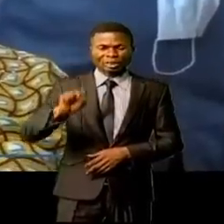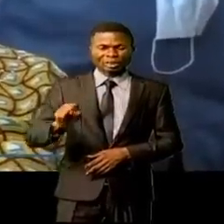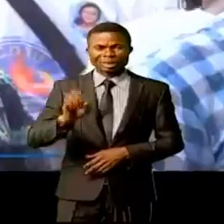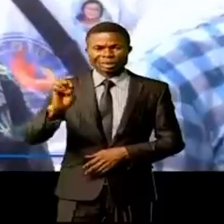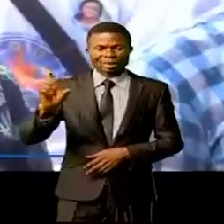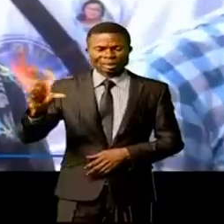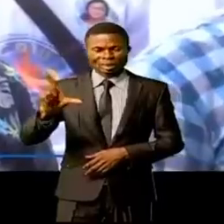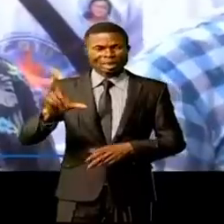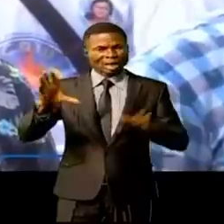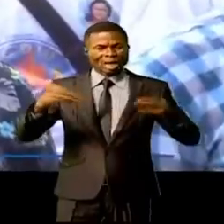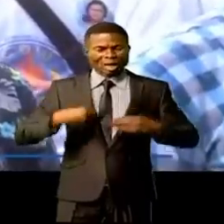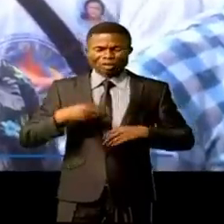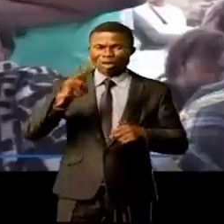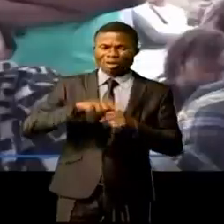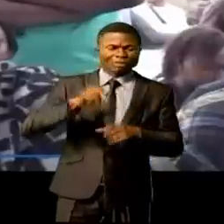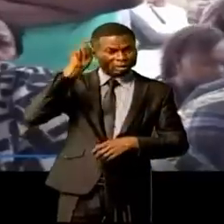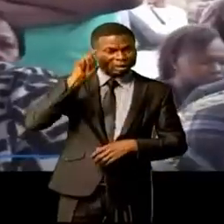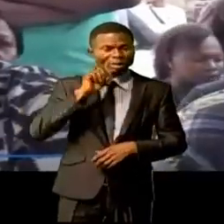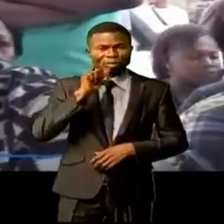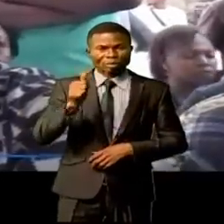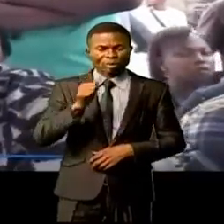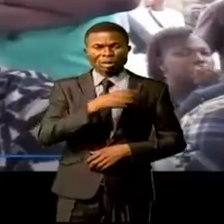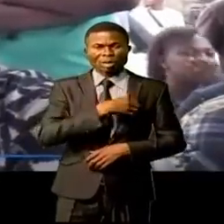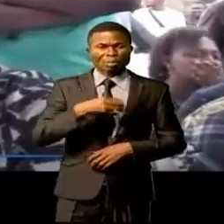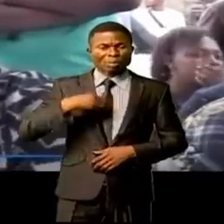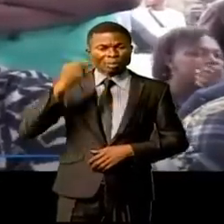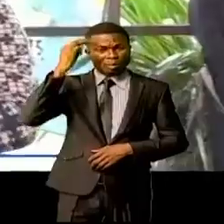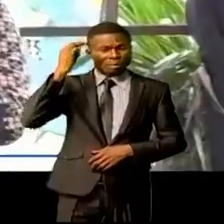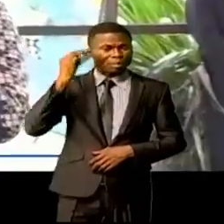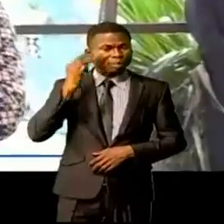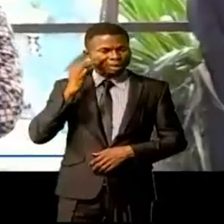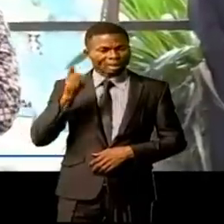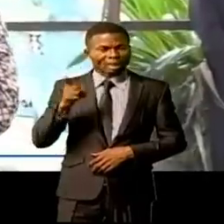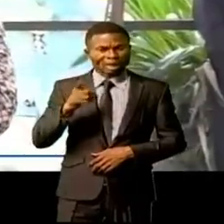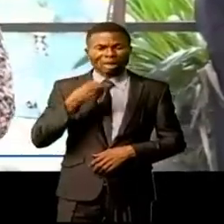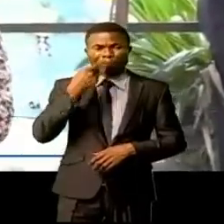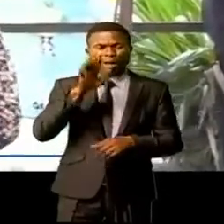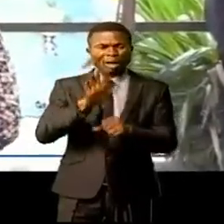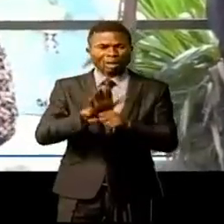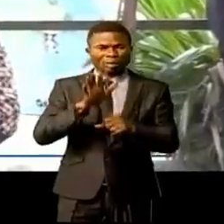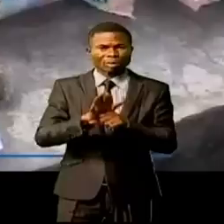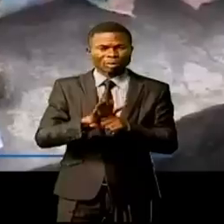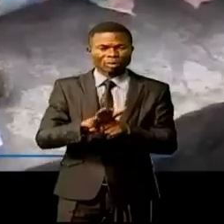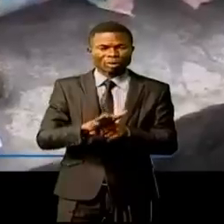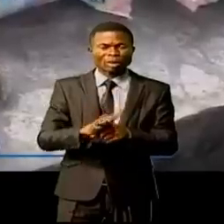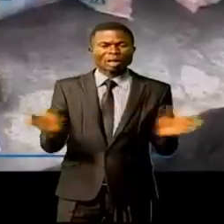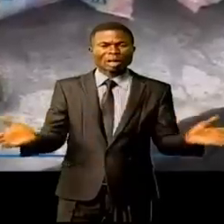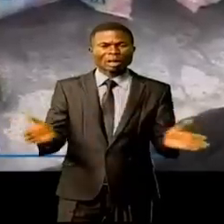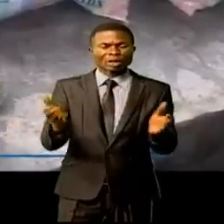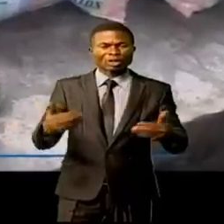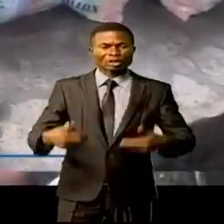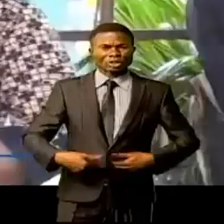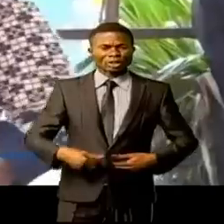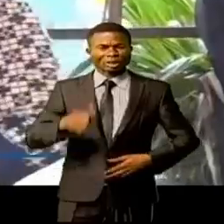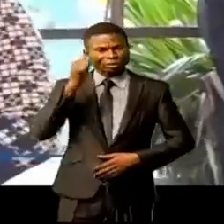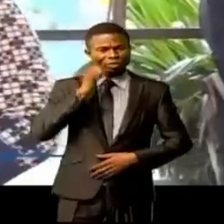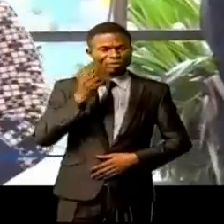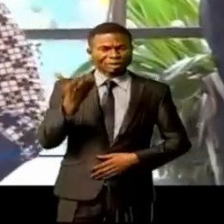zéro contre les violences sexuelles, la patronne du genre s'est beaucoup plus focalisée sur l'encadrement de la jeune fille.